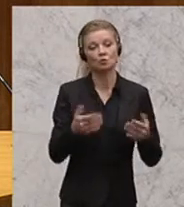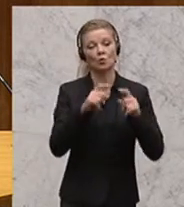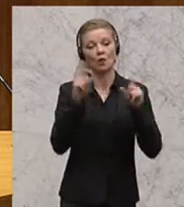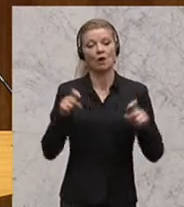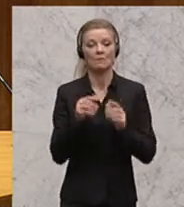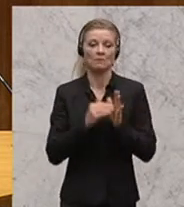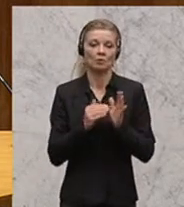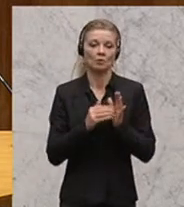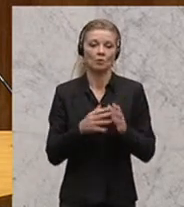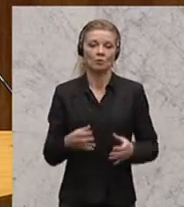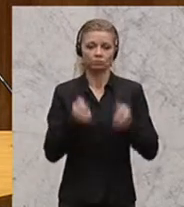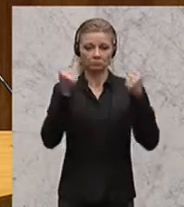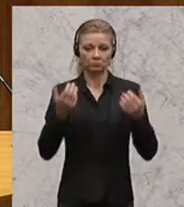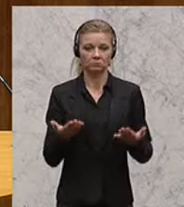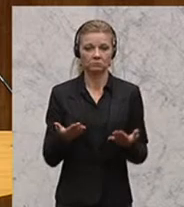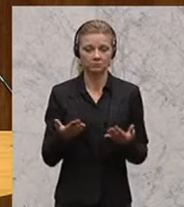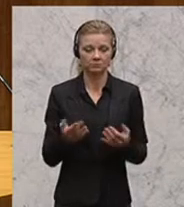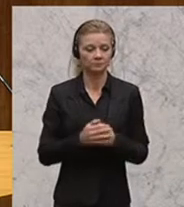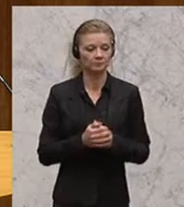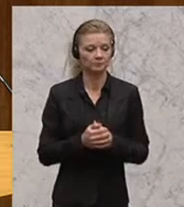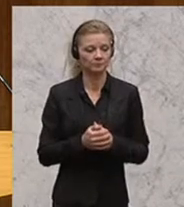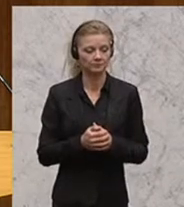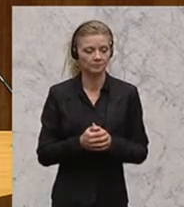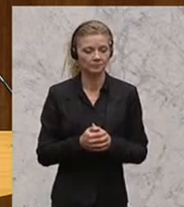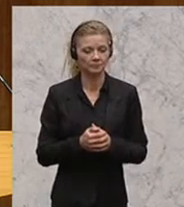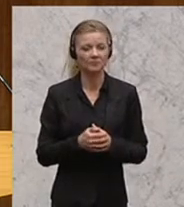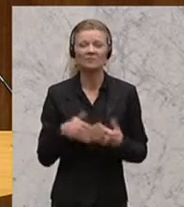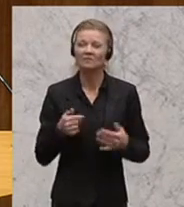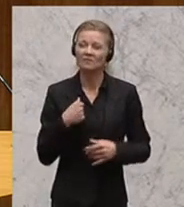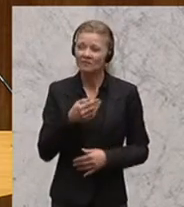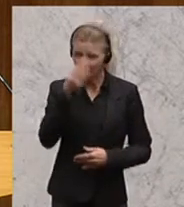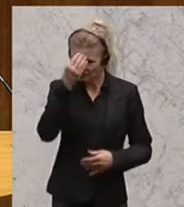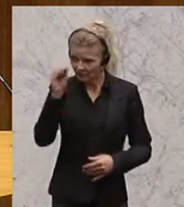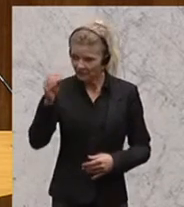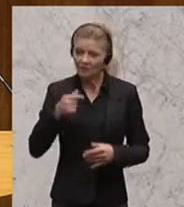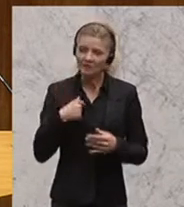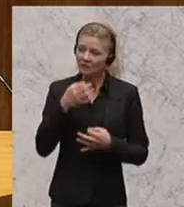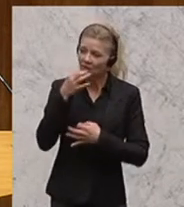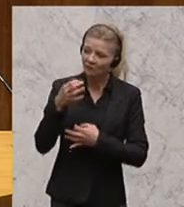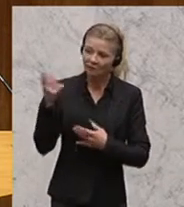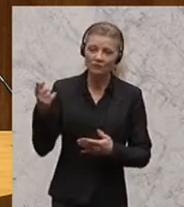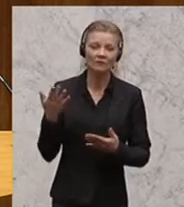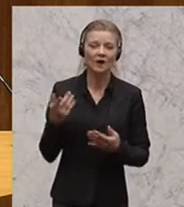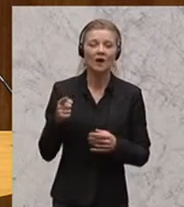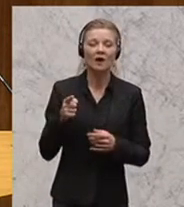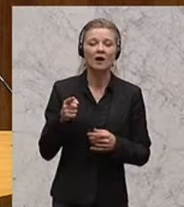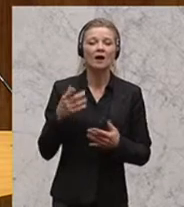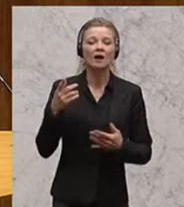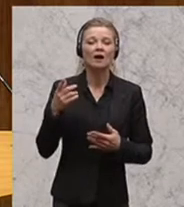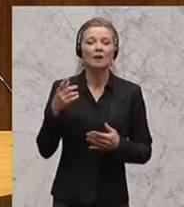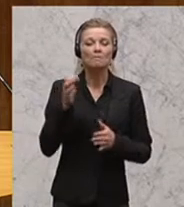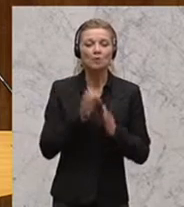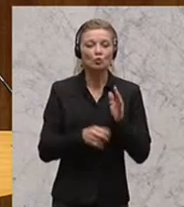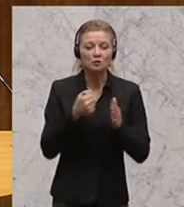Und angesprochen auf das Thema Betrugsbekämpfung betonte der Herr Vizekanzler in der Pressestunde am 15.03. Ich